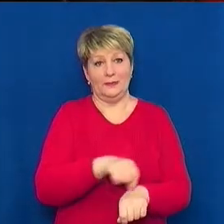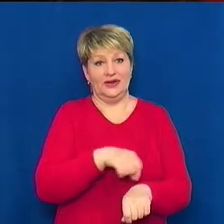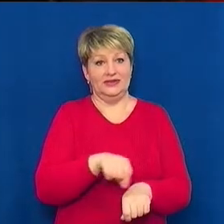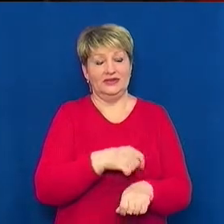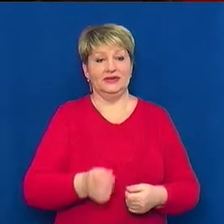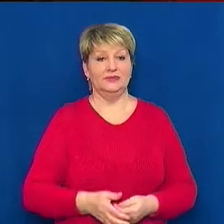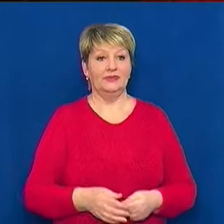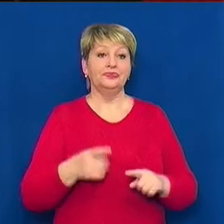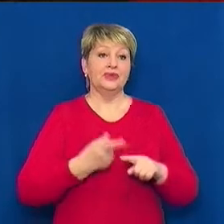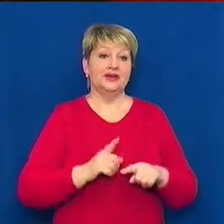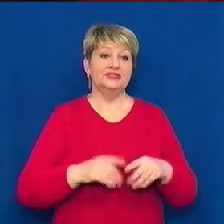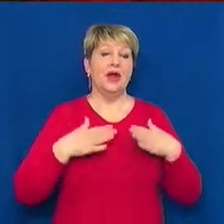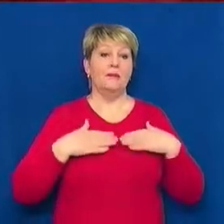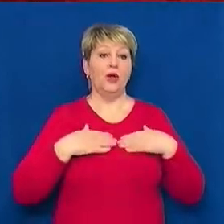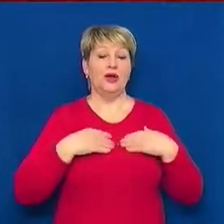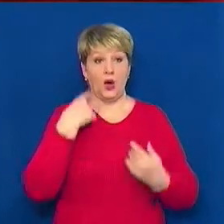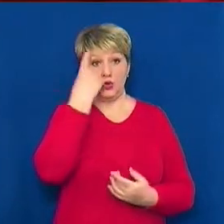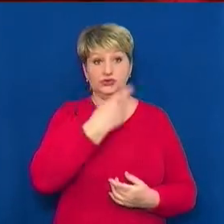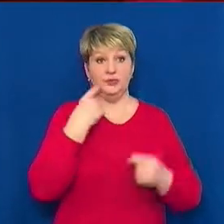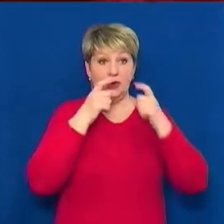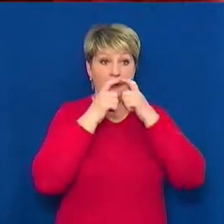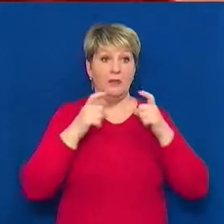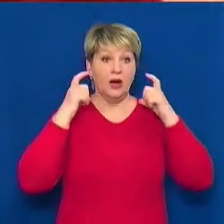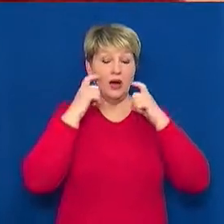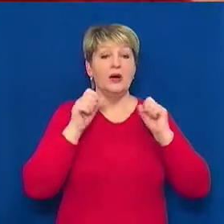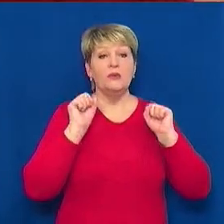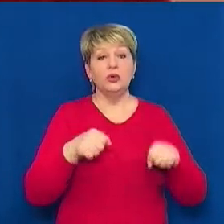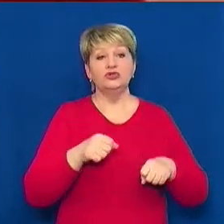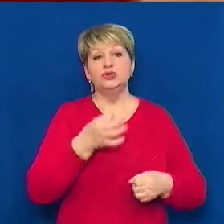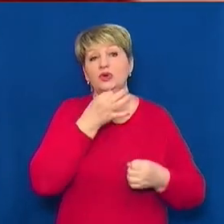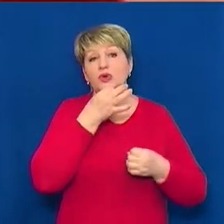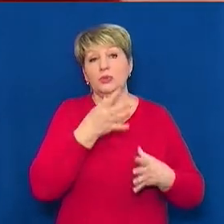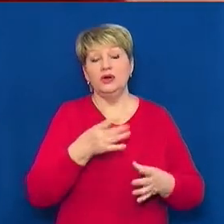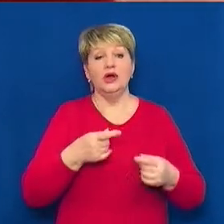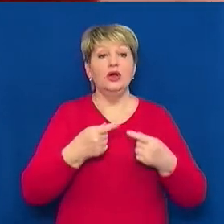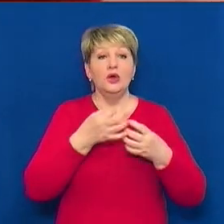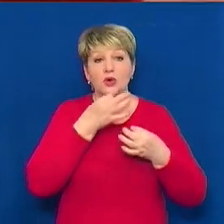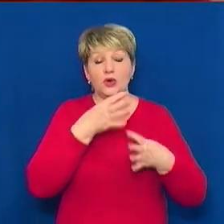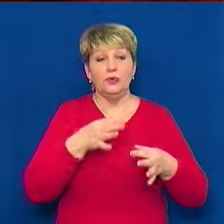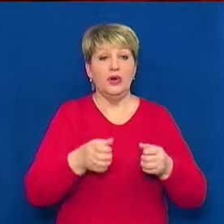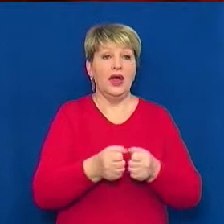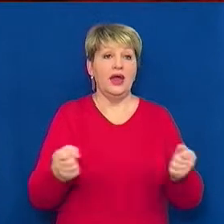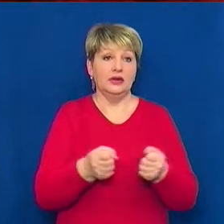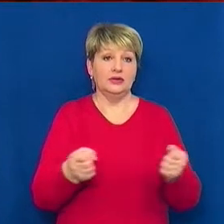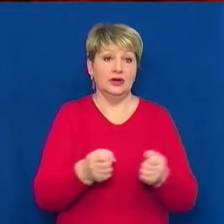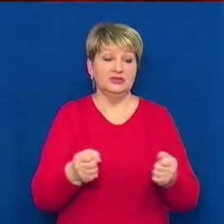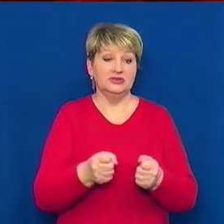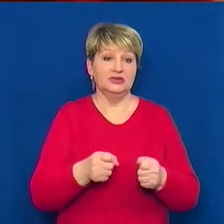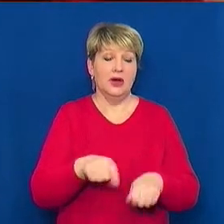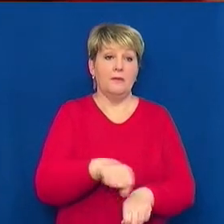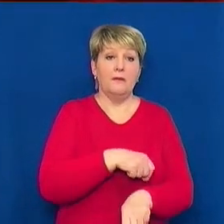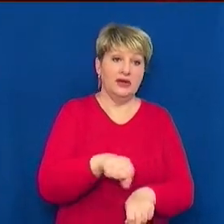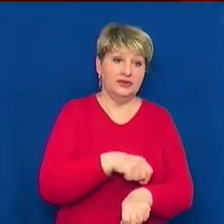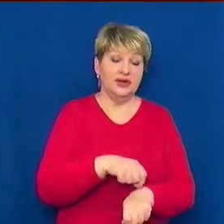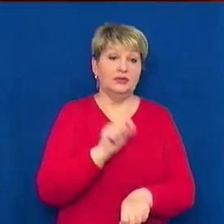«Це моя особиста маска. І, в принципі, може вигодити будь-хто. Любого еластичного матеріалу, який не сипеться, це може бути біфлекс, неопрен,